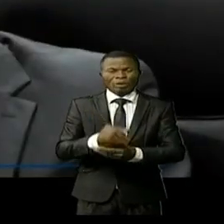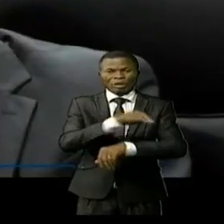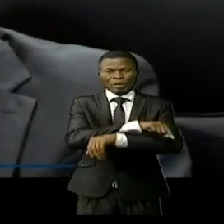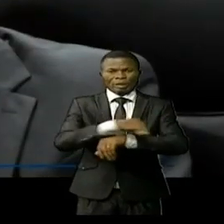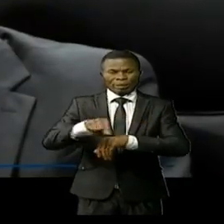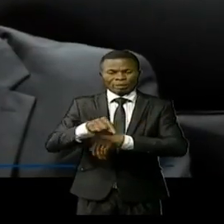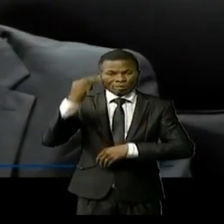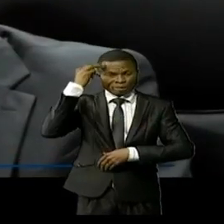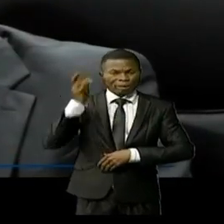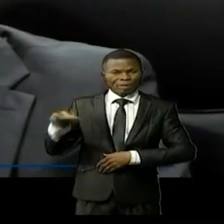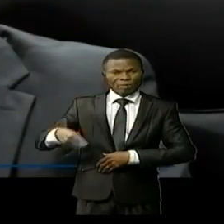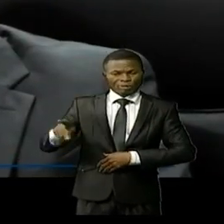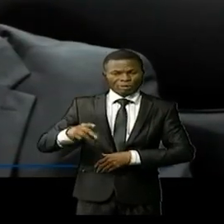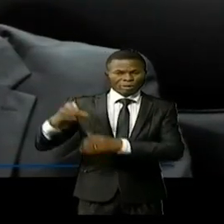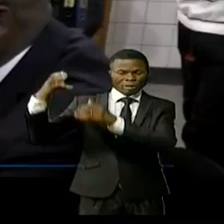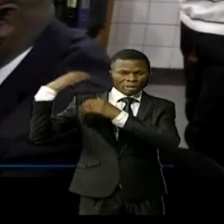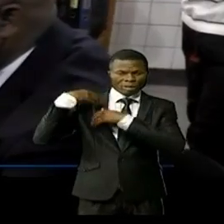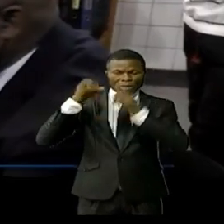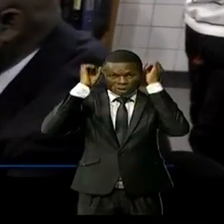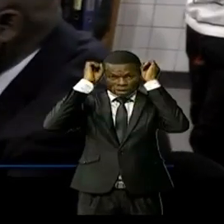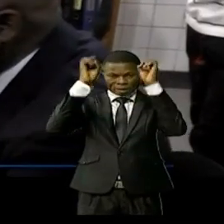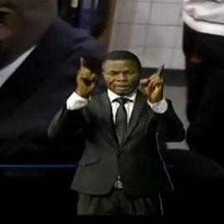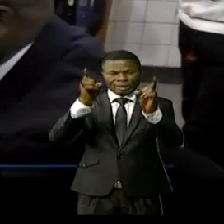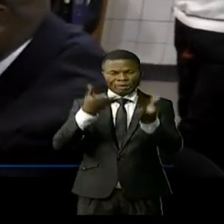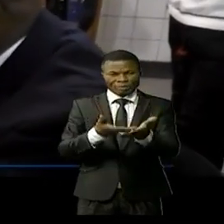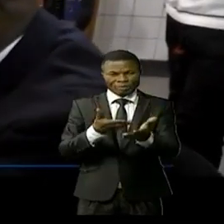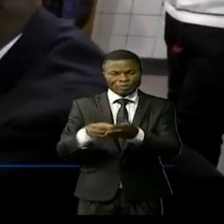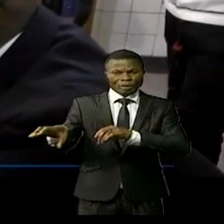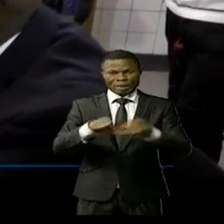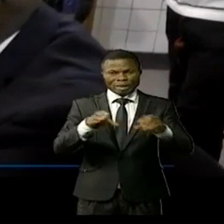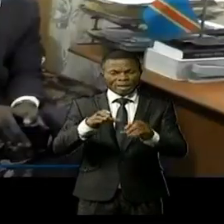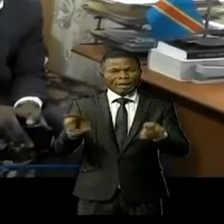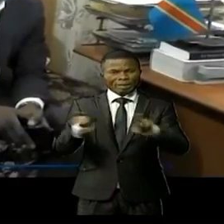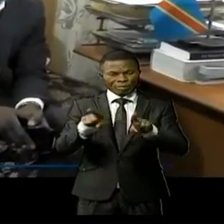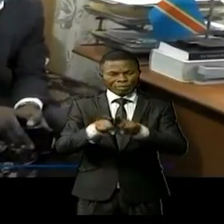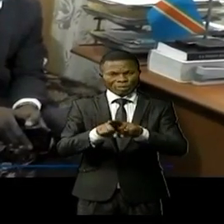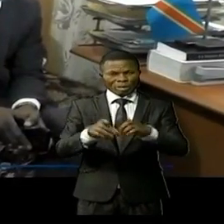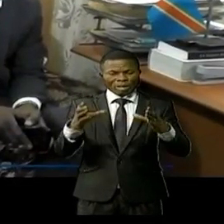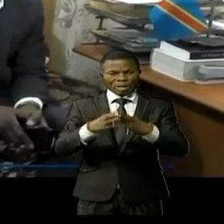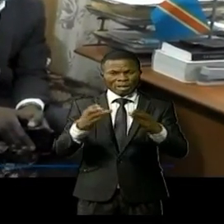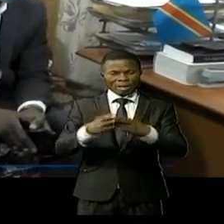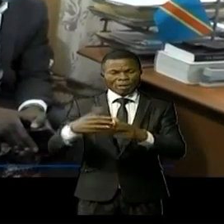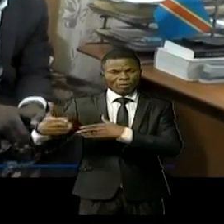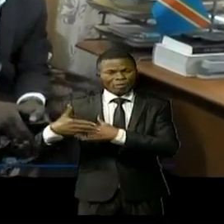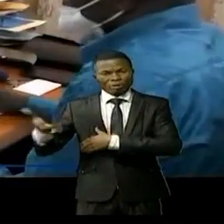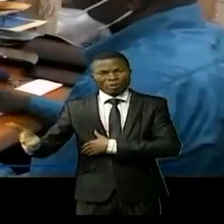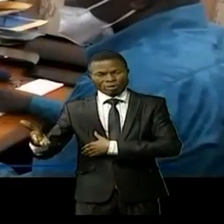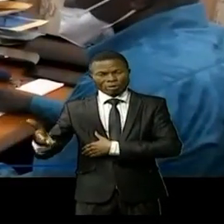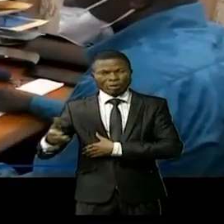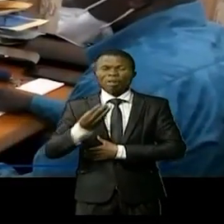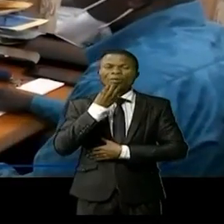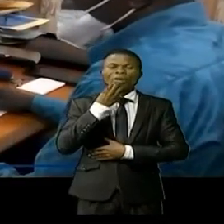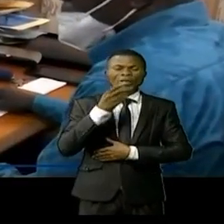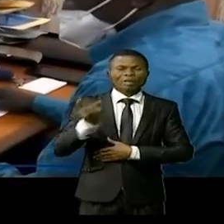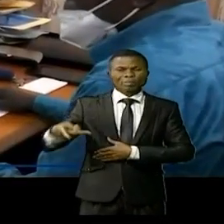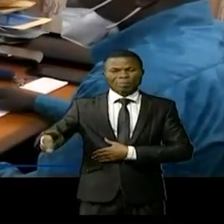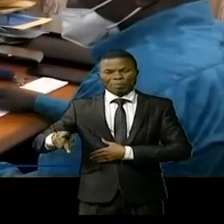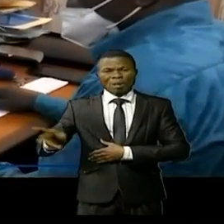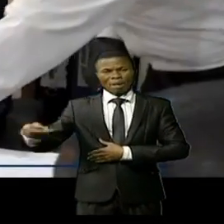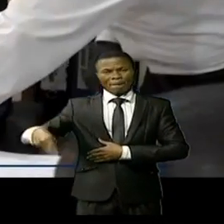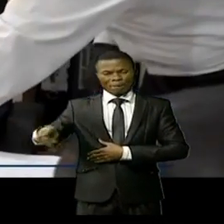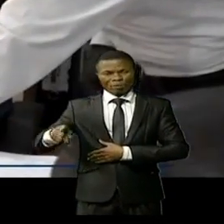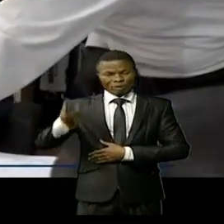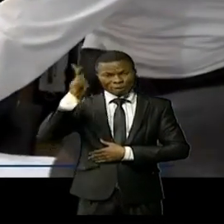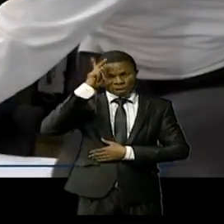du ministre provincial en charge de l'éducation cérémonie similaire à la porte d'à côté entre l'inspecteur principal provincial de